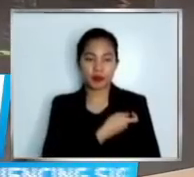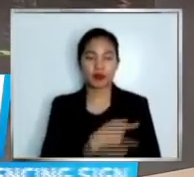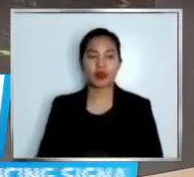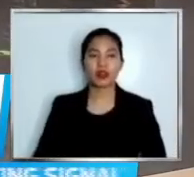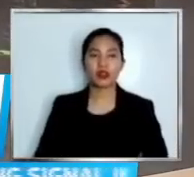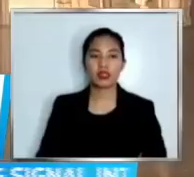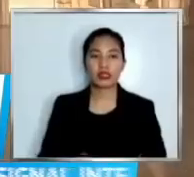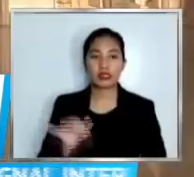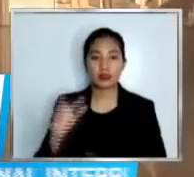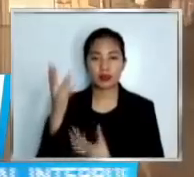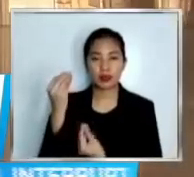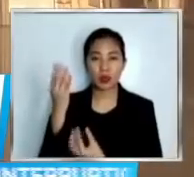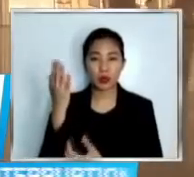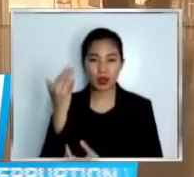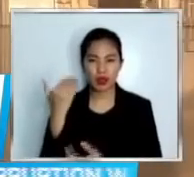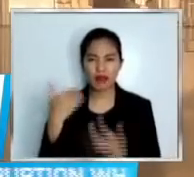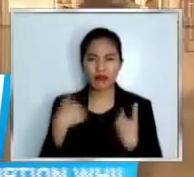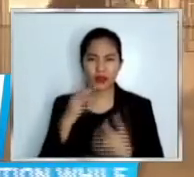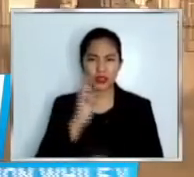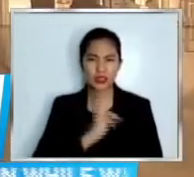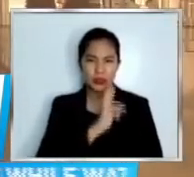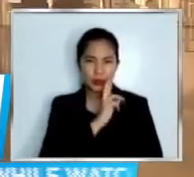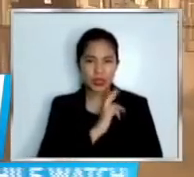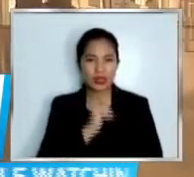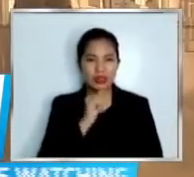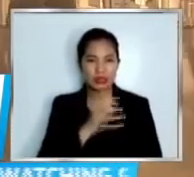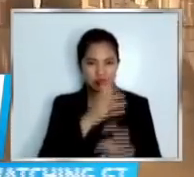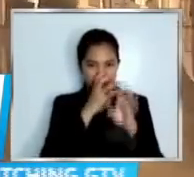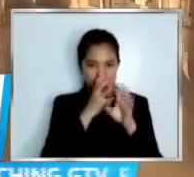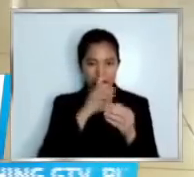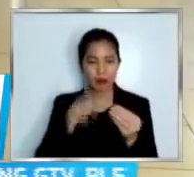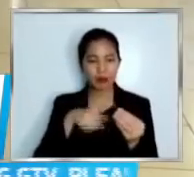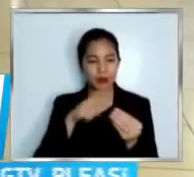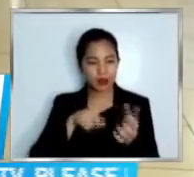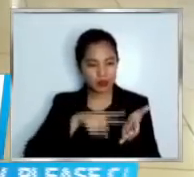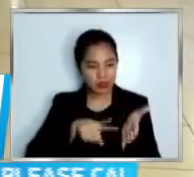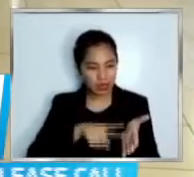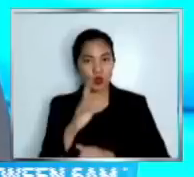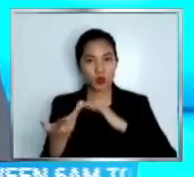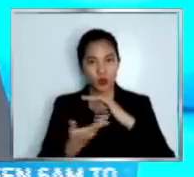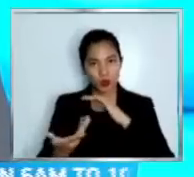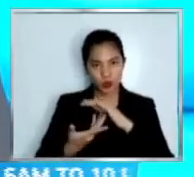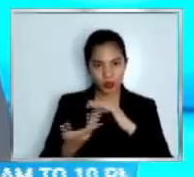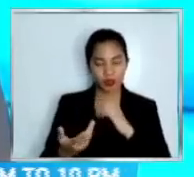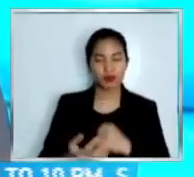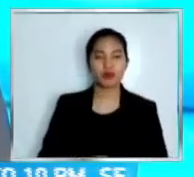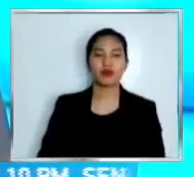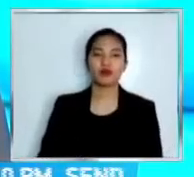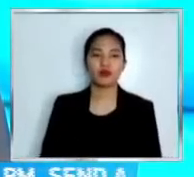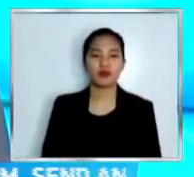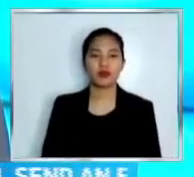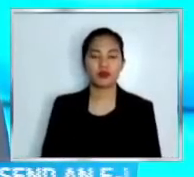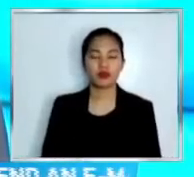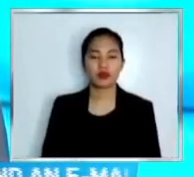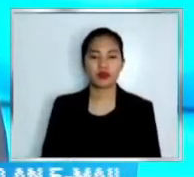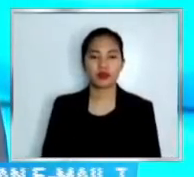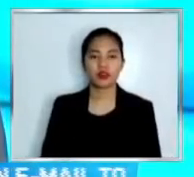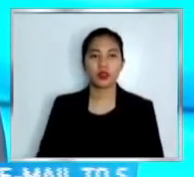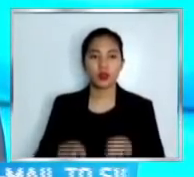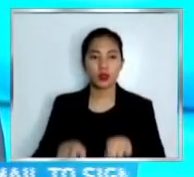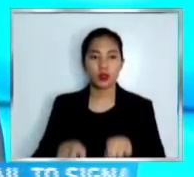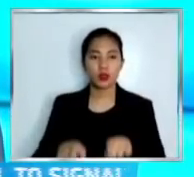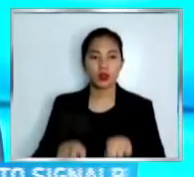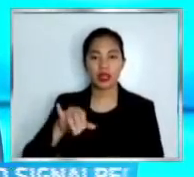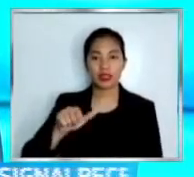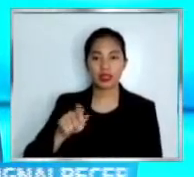na may mga kainan na hindi strikto sa pag-check kung bakunado na ang kanilang mga customer. Pinayagan na rin ng IATF